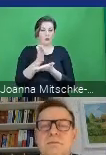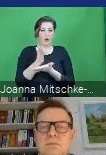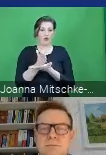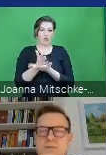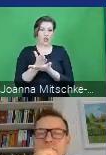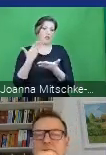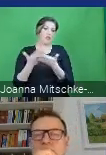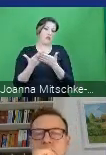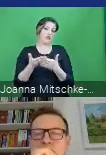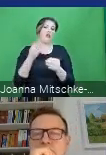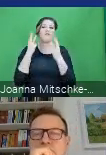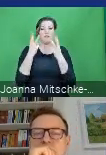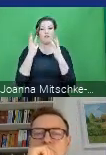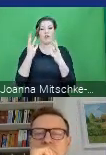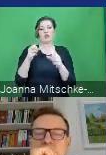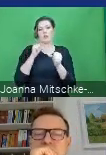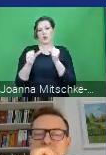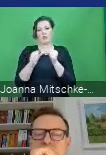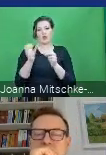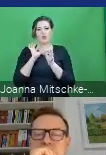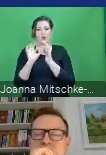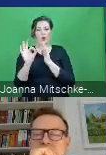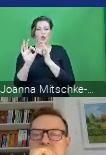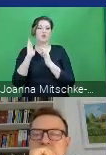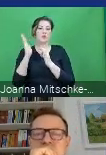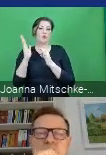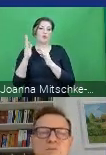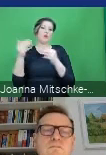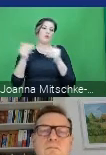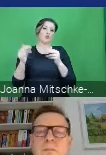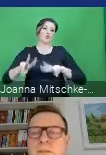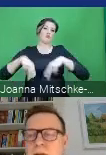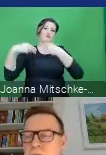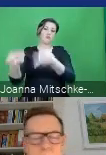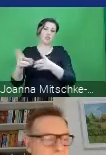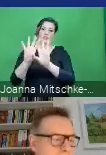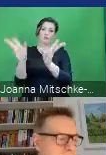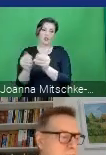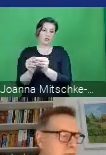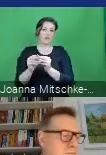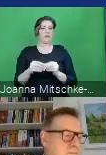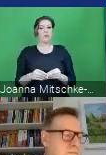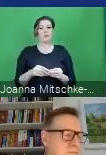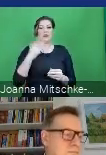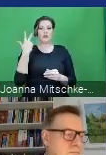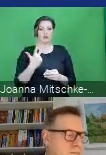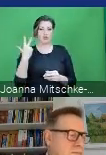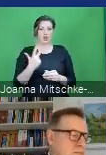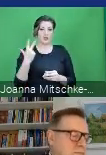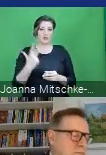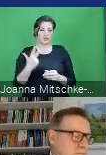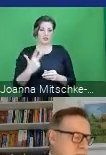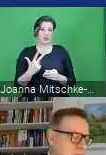i mechanizmów poszło płynnie i bez jakichś większych utrudnień. No a trzeci etap to już jest takie